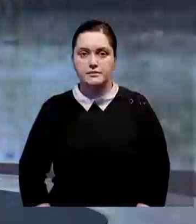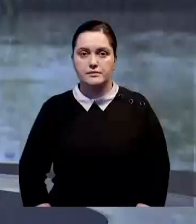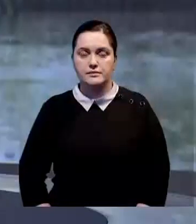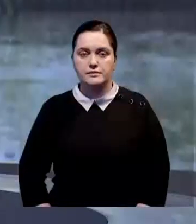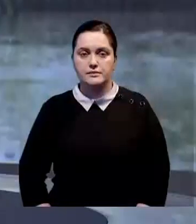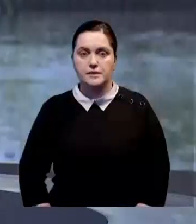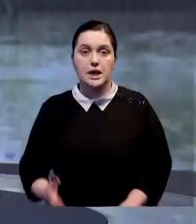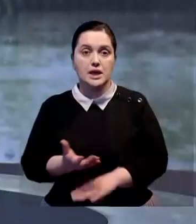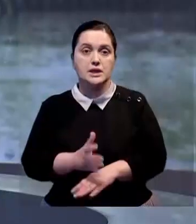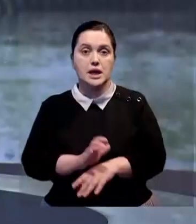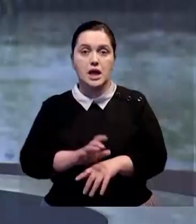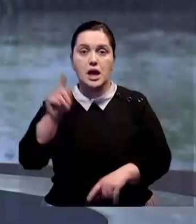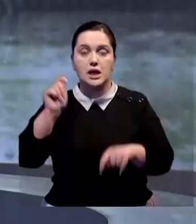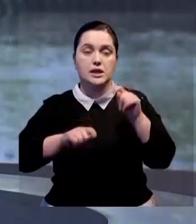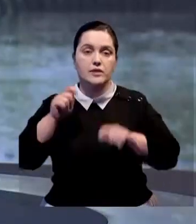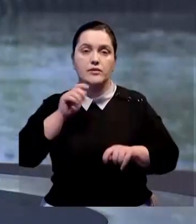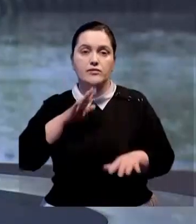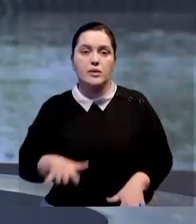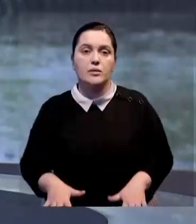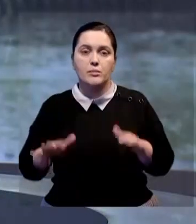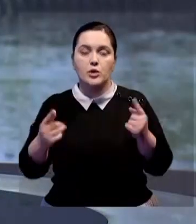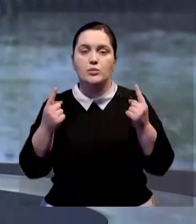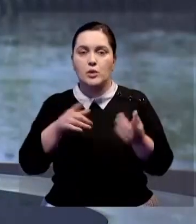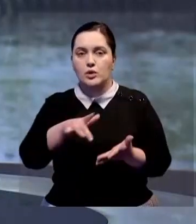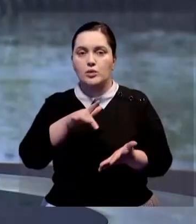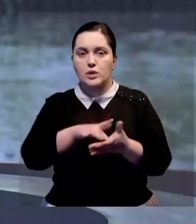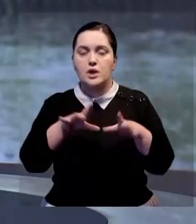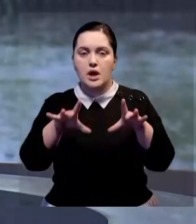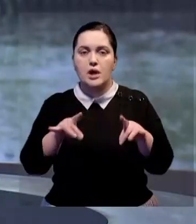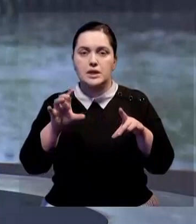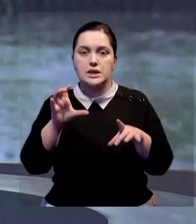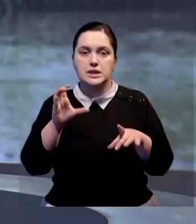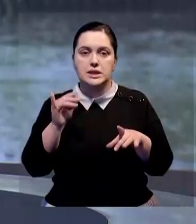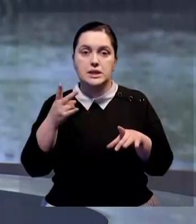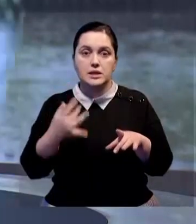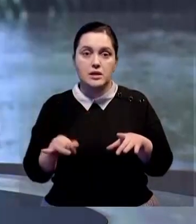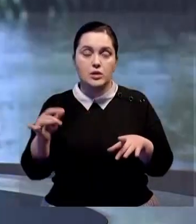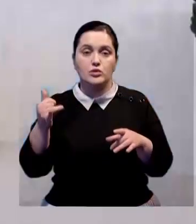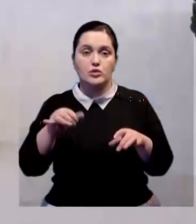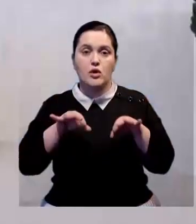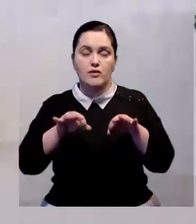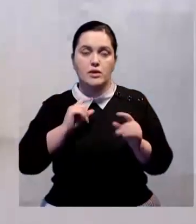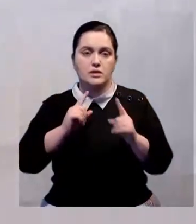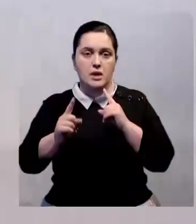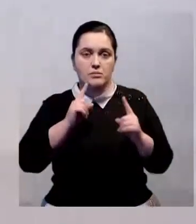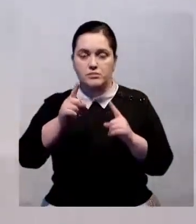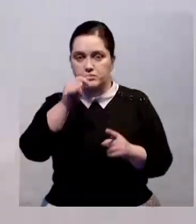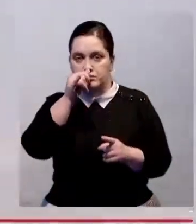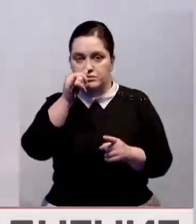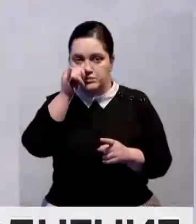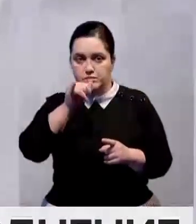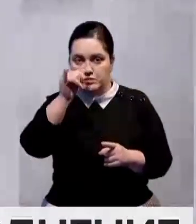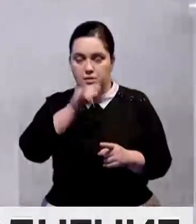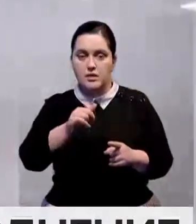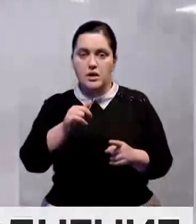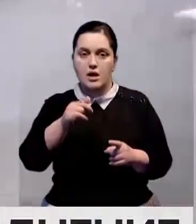О событиях в мире. Сильный ливень вызвал наводнение в крупнейшем городе Австралии, Сидней. Сейчас там нарушено автомобильное сообщение. Спасатели